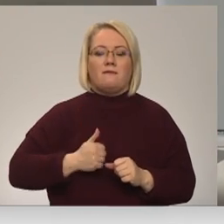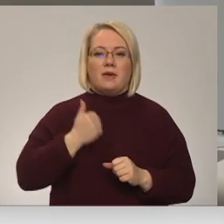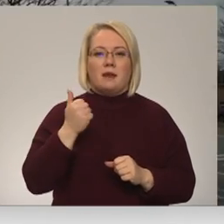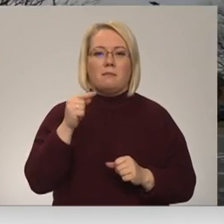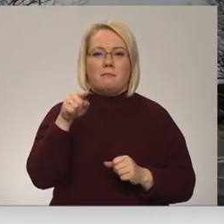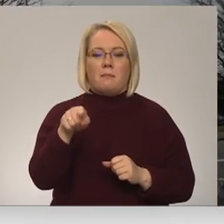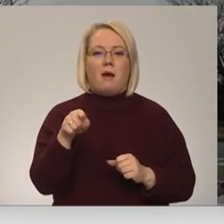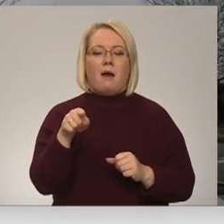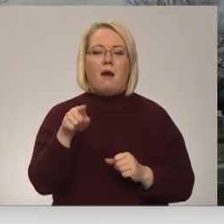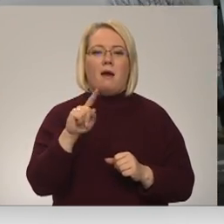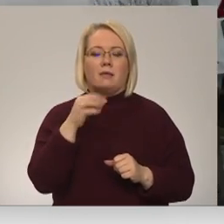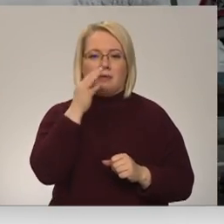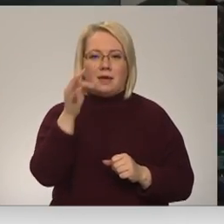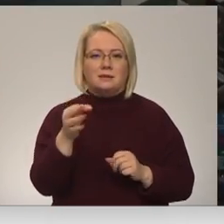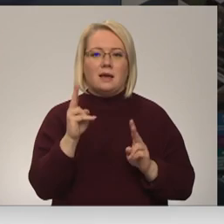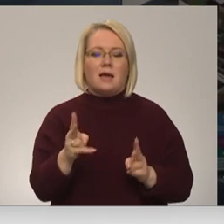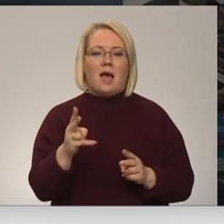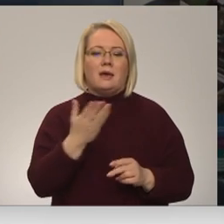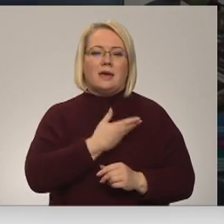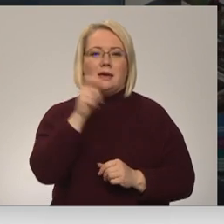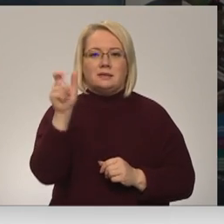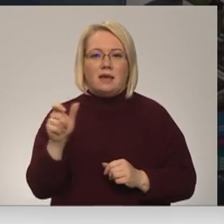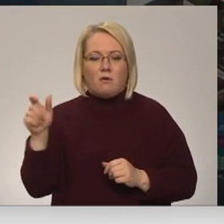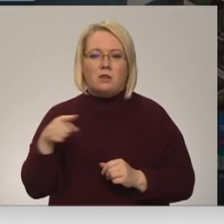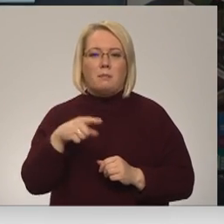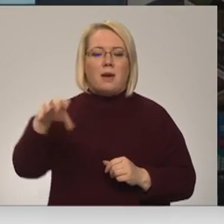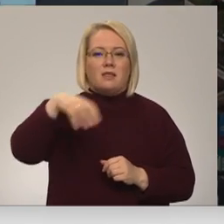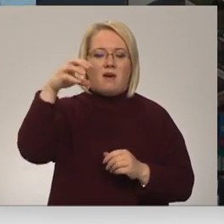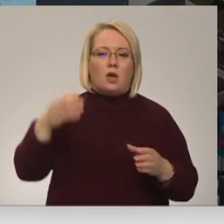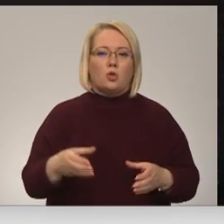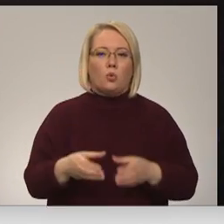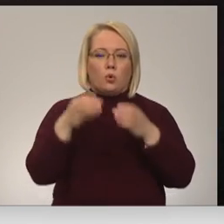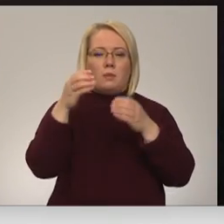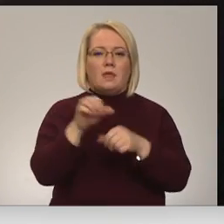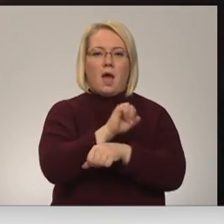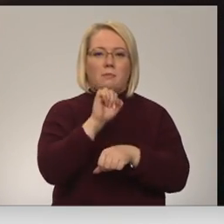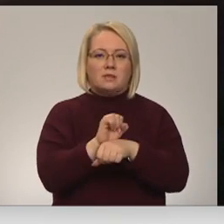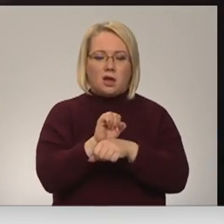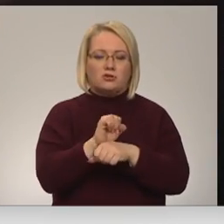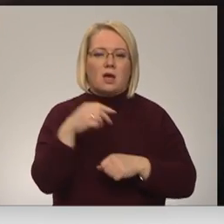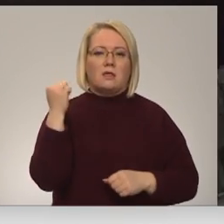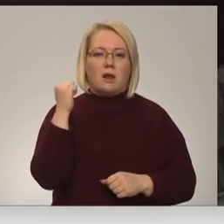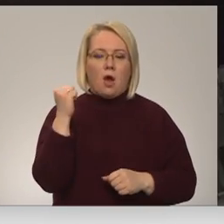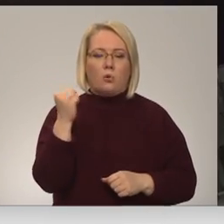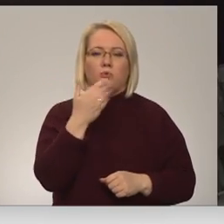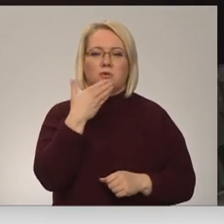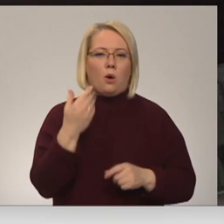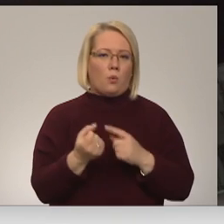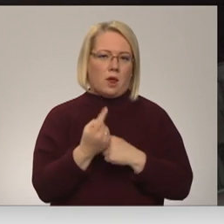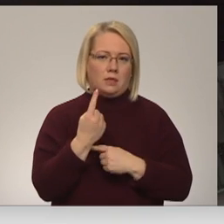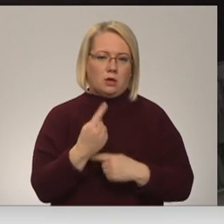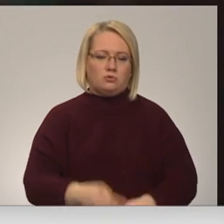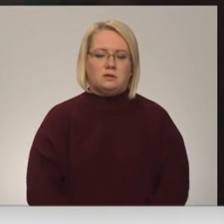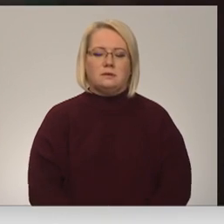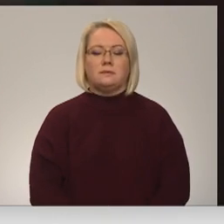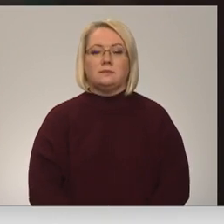noskaidroja, ka videju un iedzīvotājiem koģenerācijas tvaika turbīnas apstāšanās draudus nav radījusi. Inese Supemikus